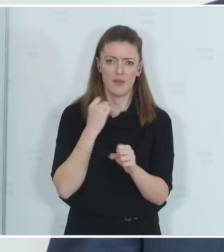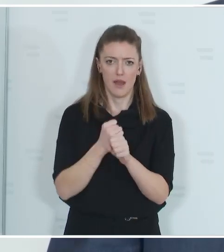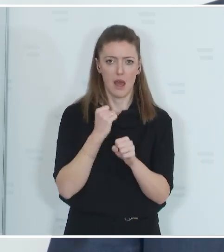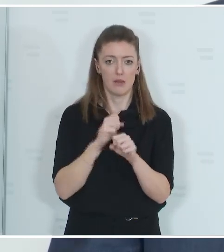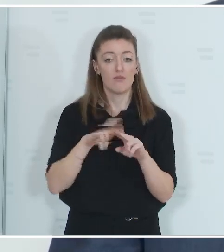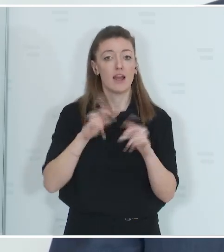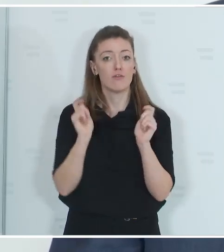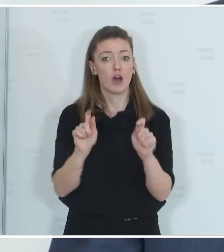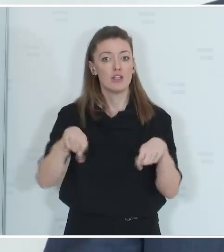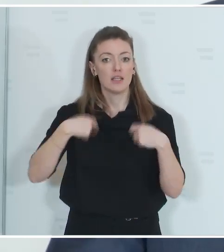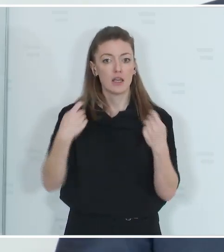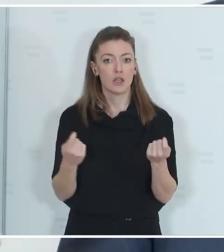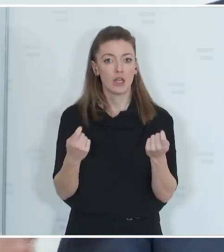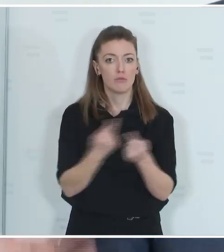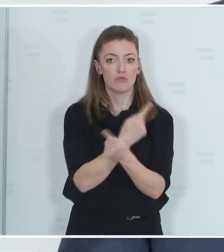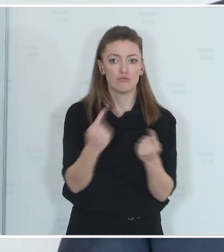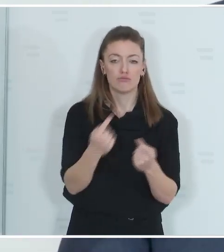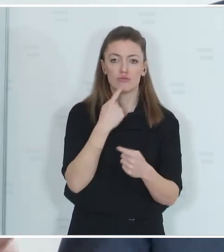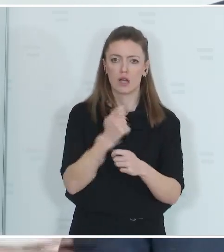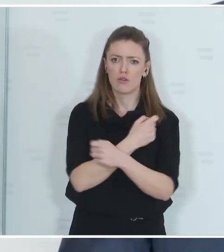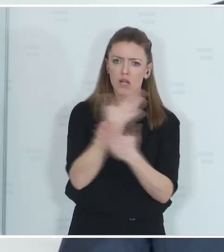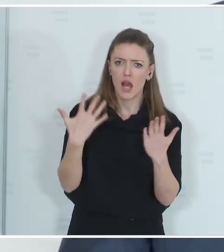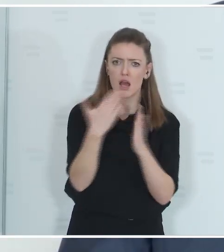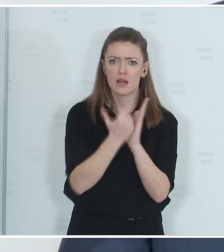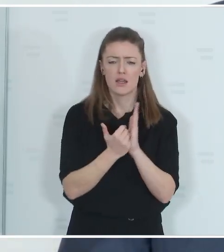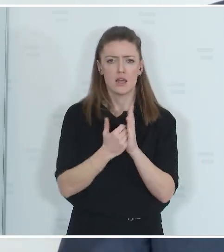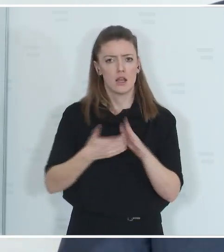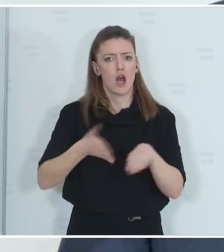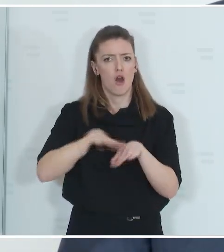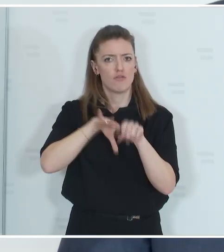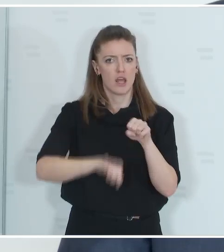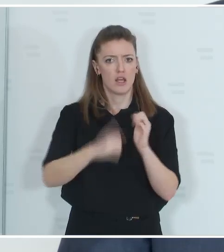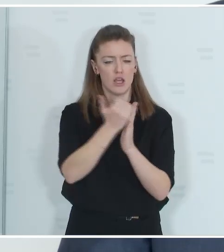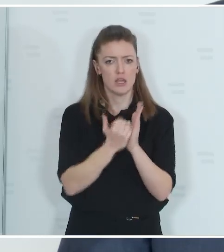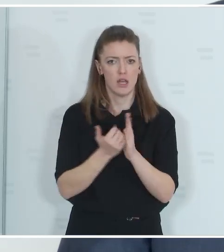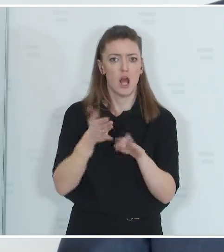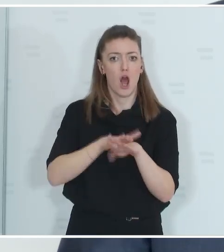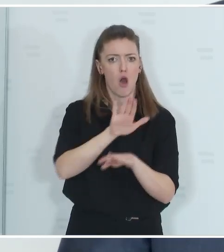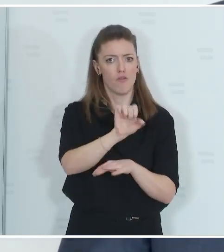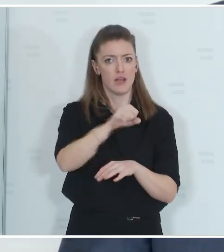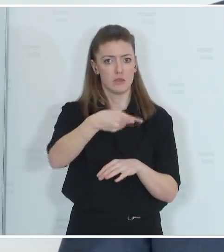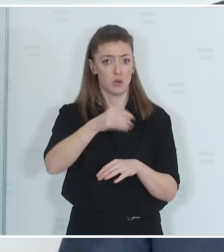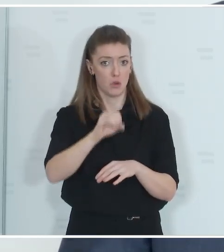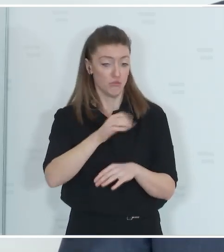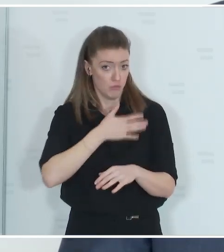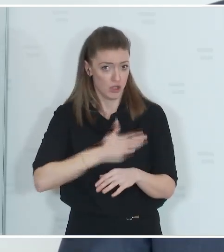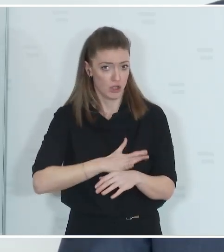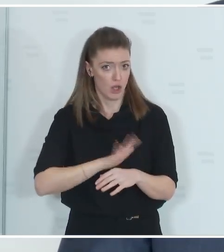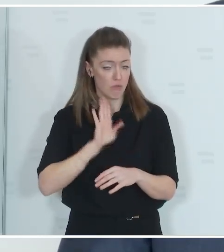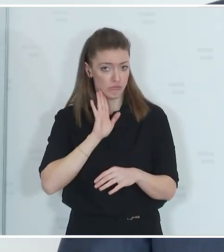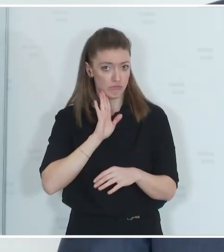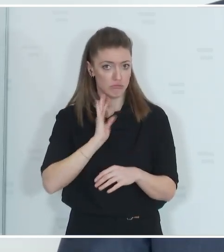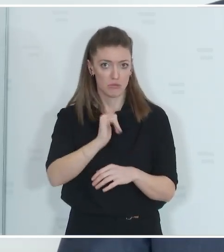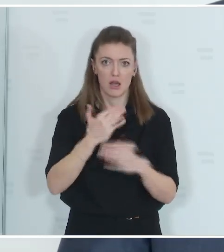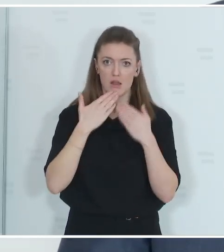Vorschläge gibt, die sagen, klarere Regeln, strengere Regelungen, gerade von der SPÖ, dann höre ich das sehr gerne und